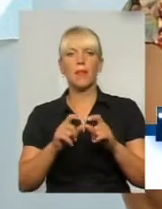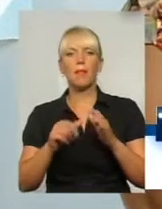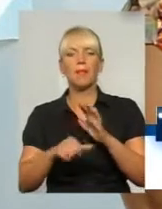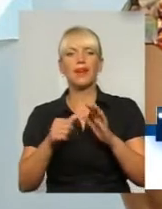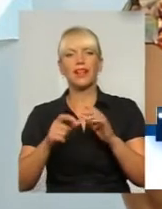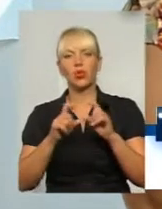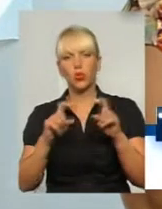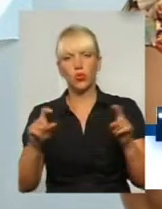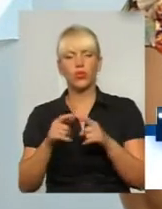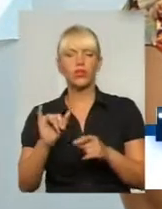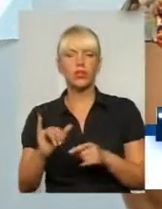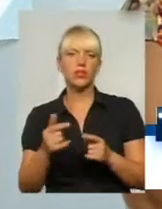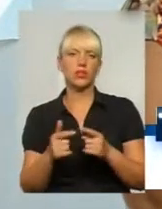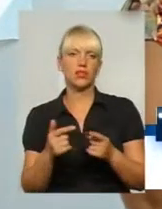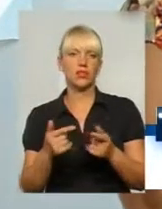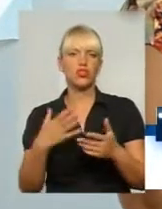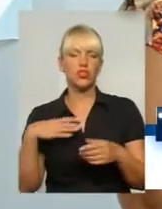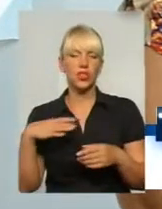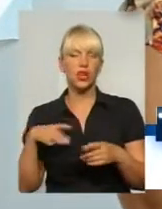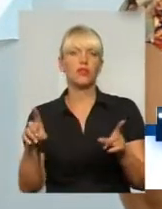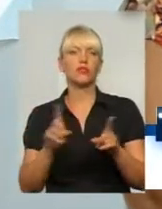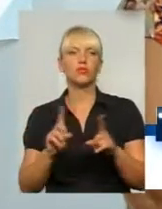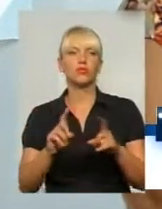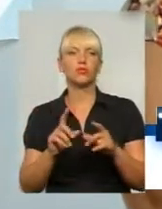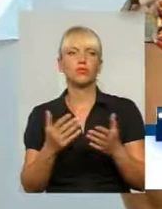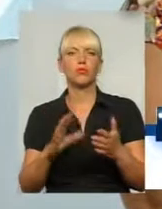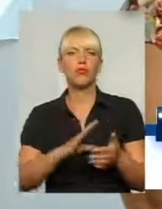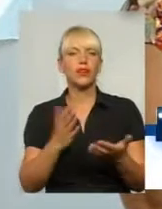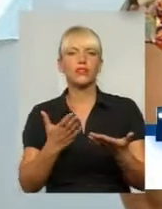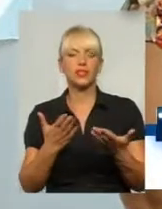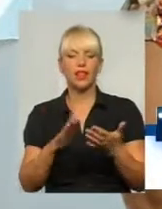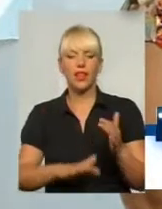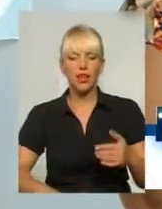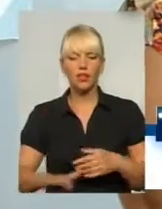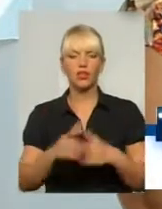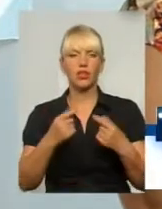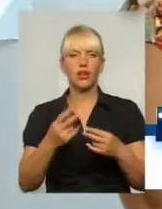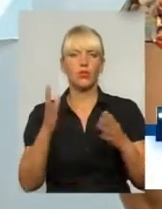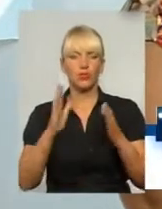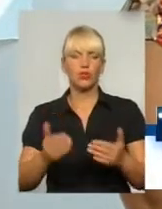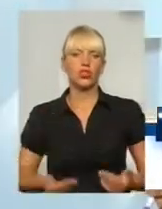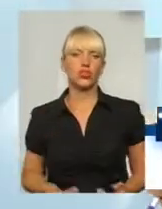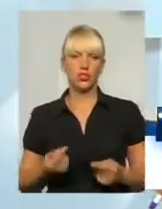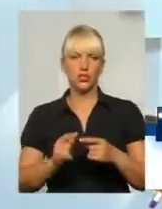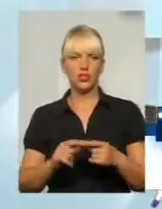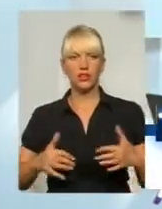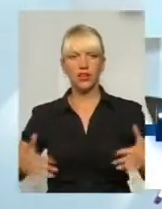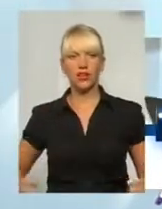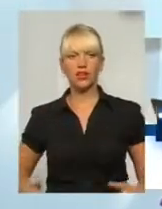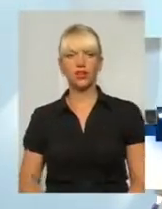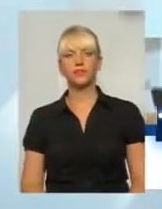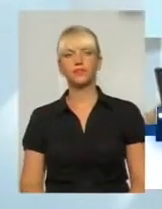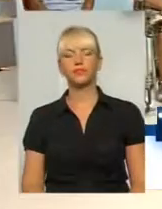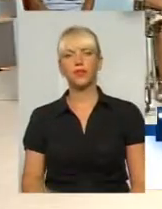буде нормальна якась, як то кажуть, якась стеріторія, де вони будуть жити. Дякую. Пані Марина, а